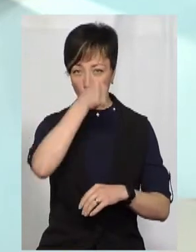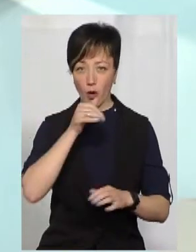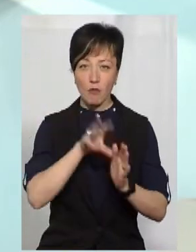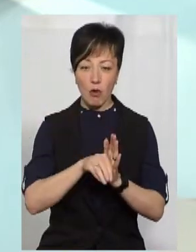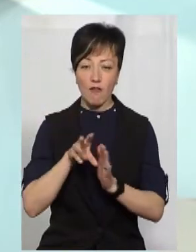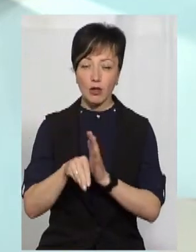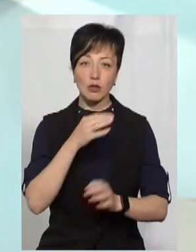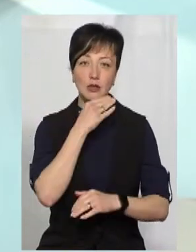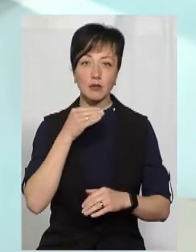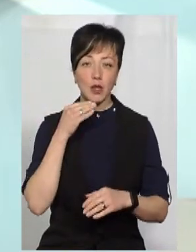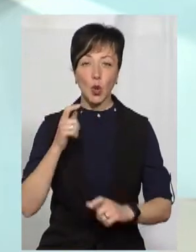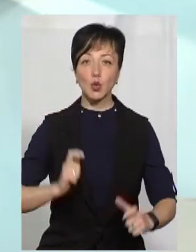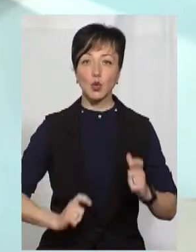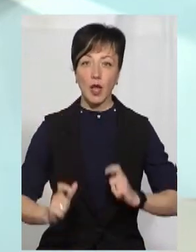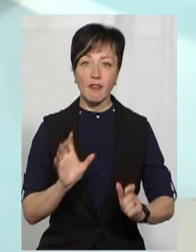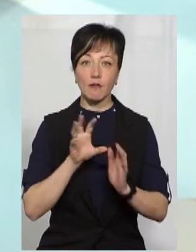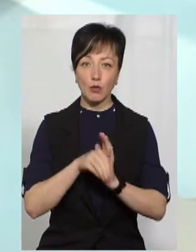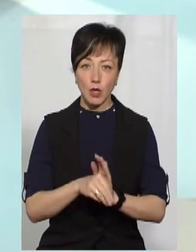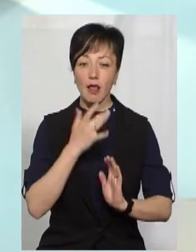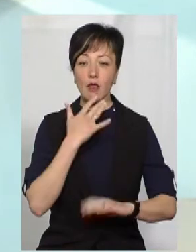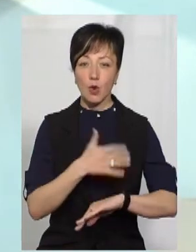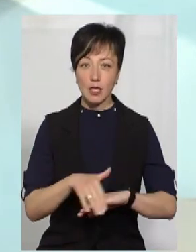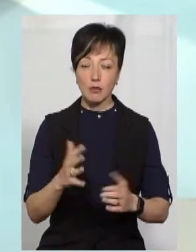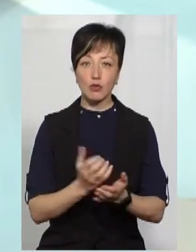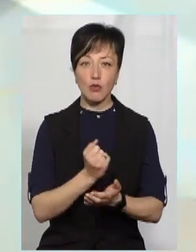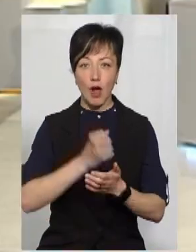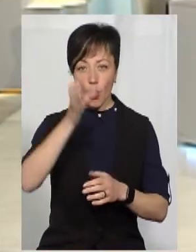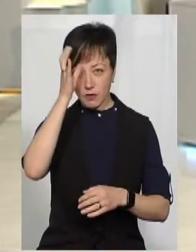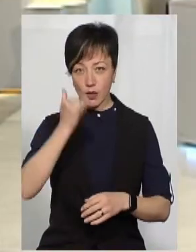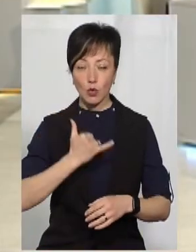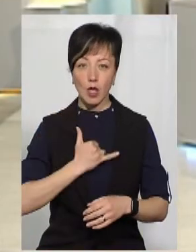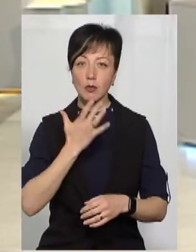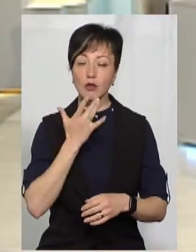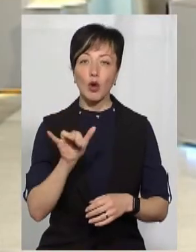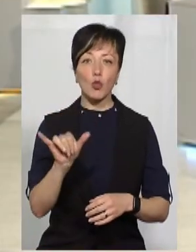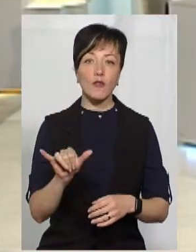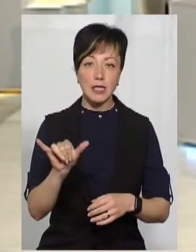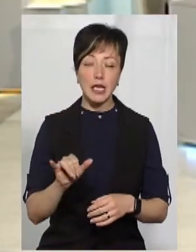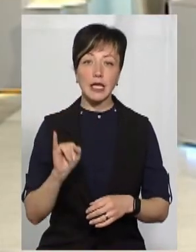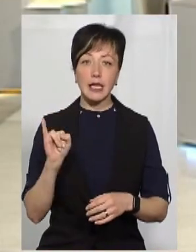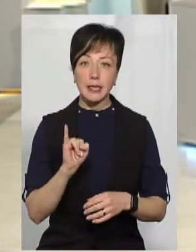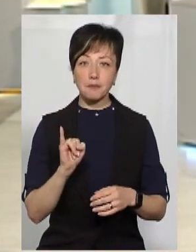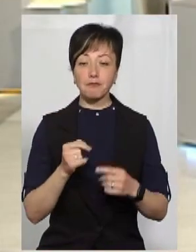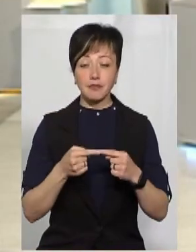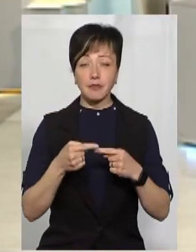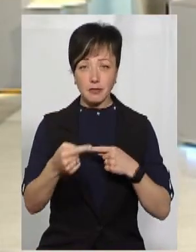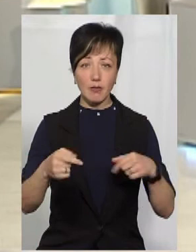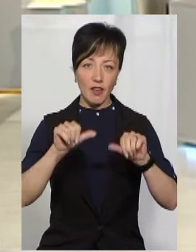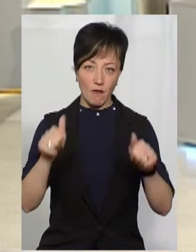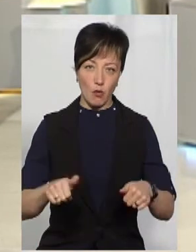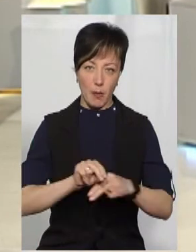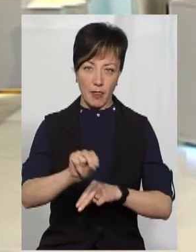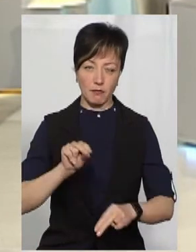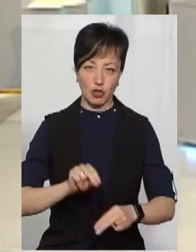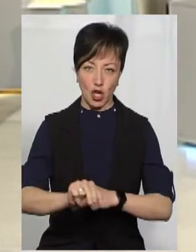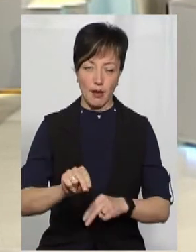впроваджується, і чимало студентів, в тому числі іноземців, здобувають освіту в нашому національному університеті за дистанційними формами